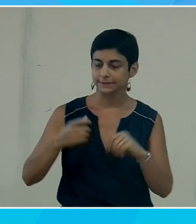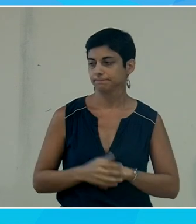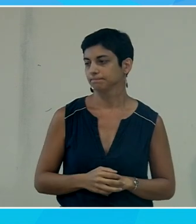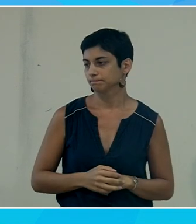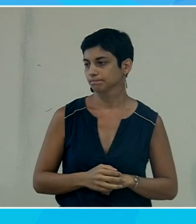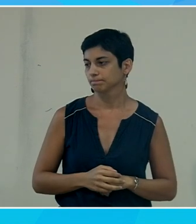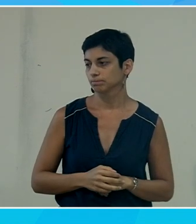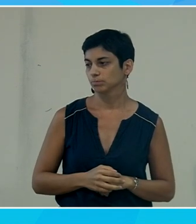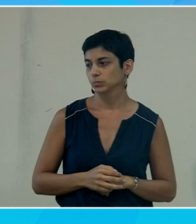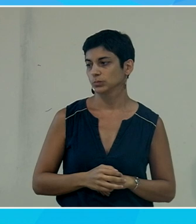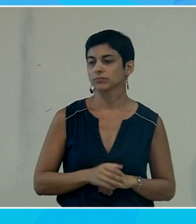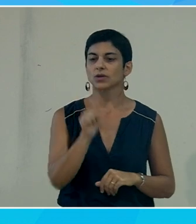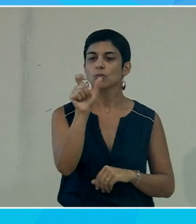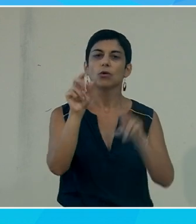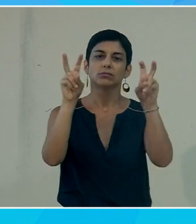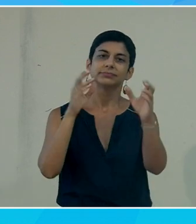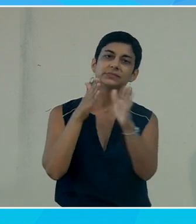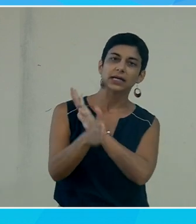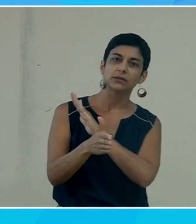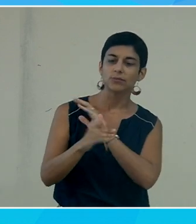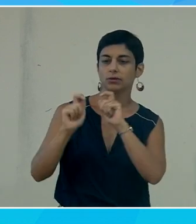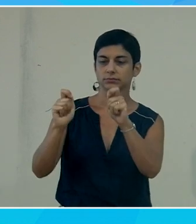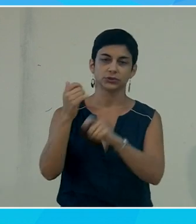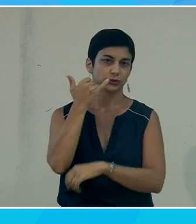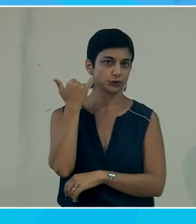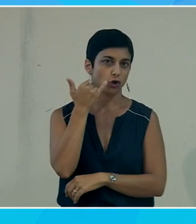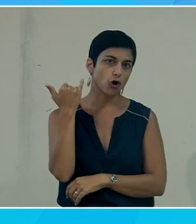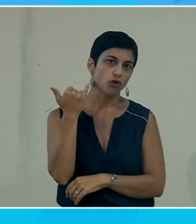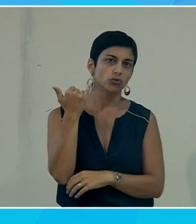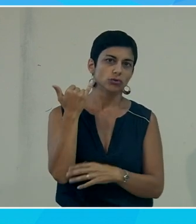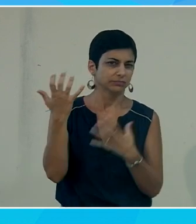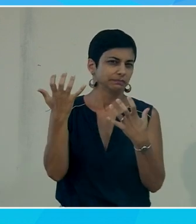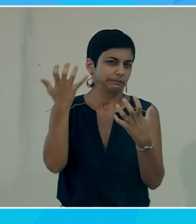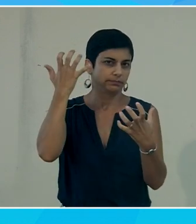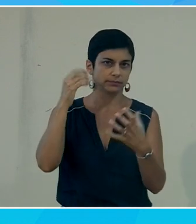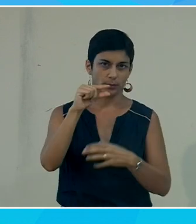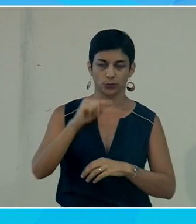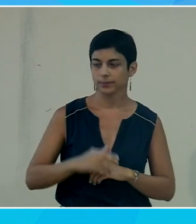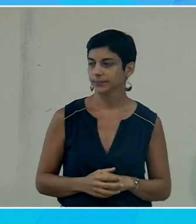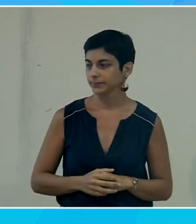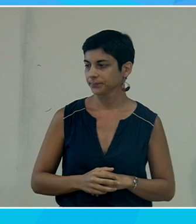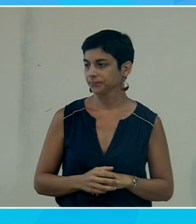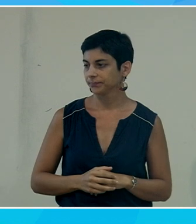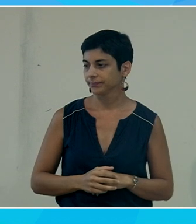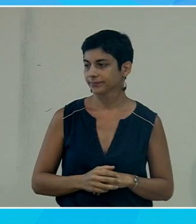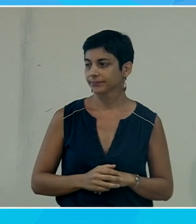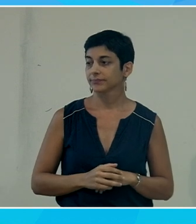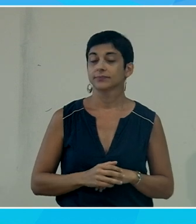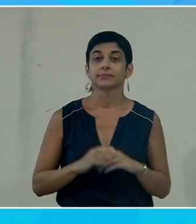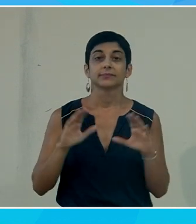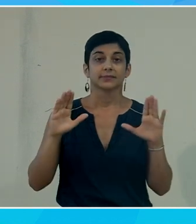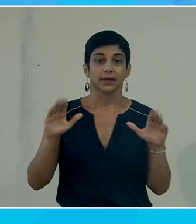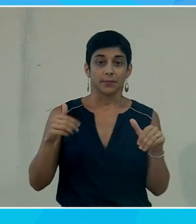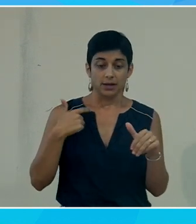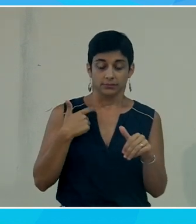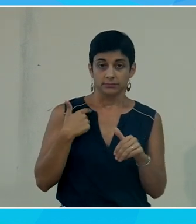directement, je vais le mettre en jaune, un peu soutenu, mais pas trop soutenu. Et puis, vais aller ajouter, en fait, dans